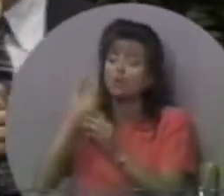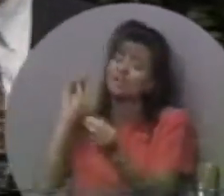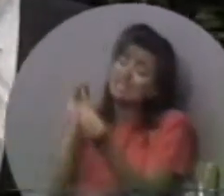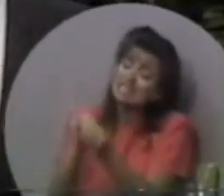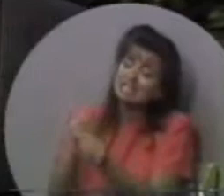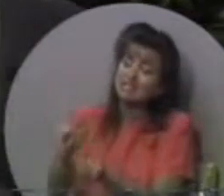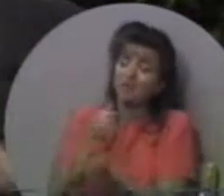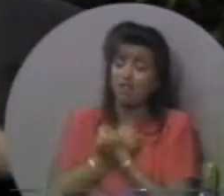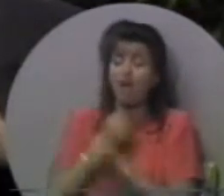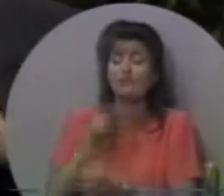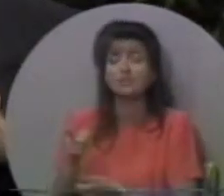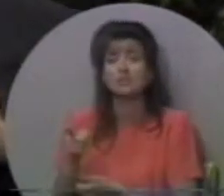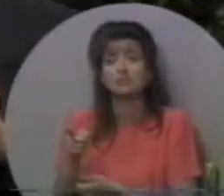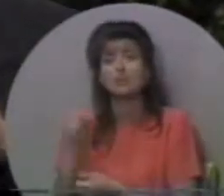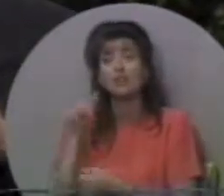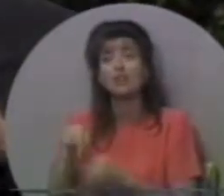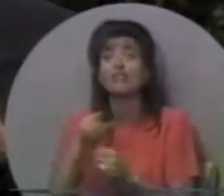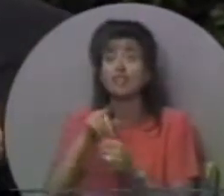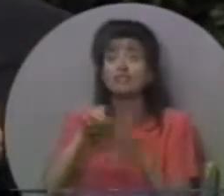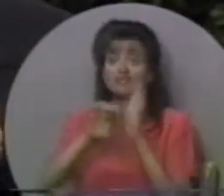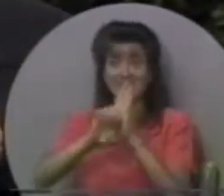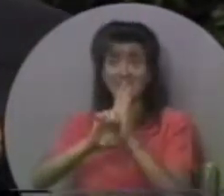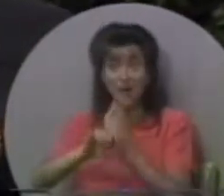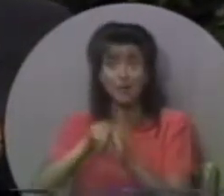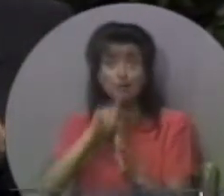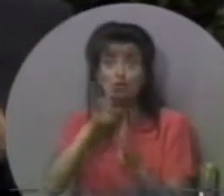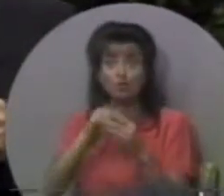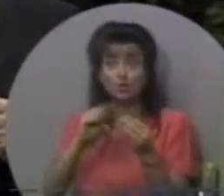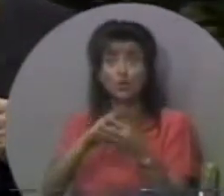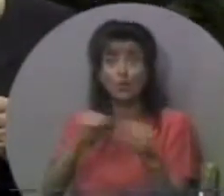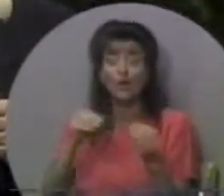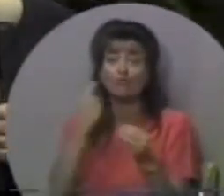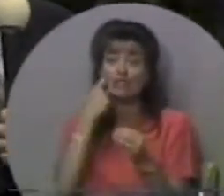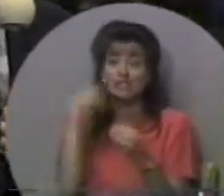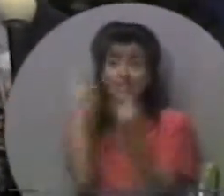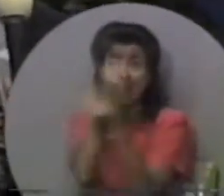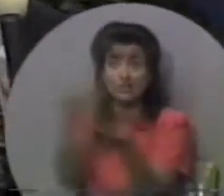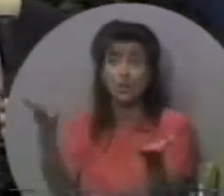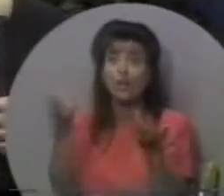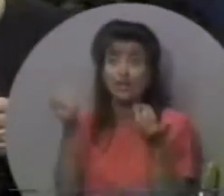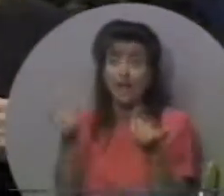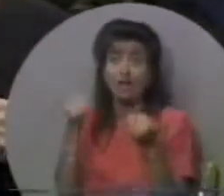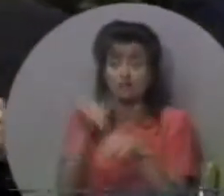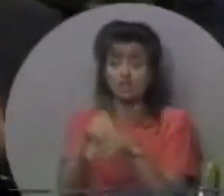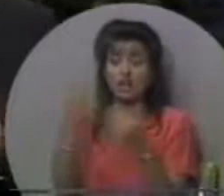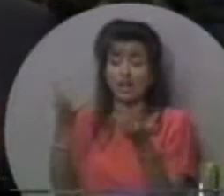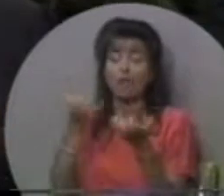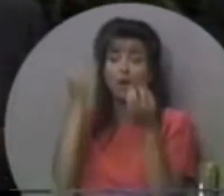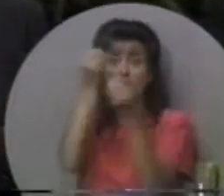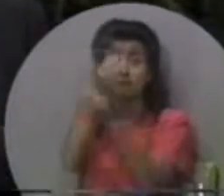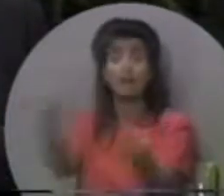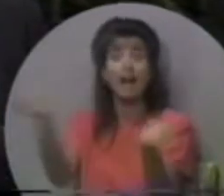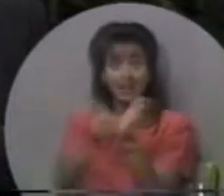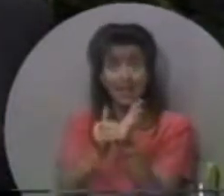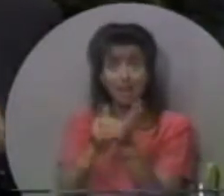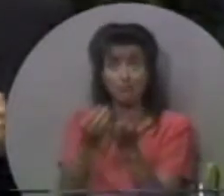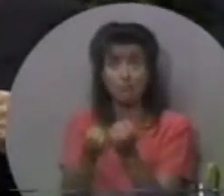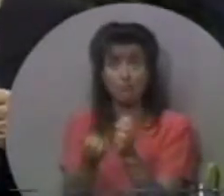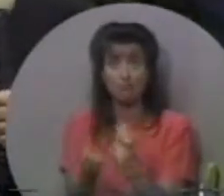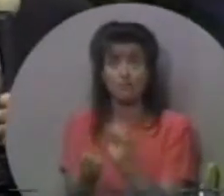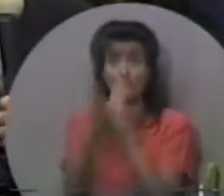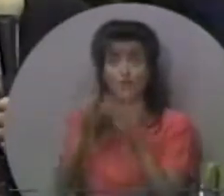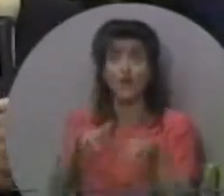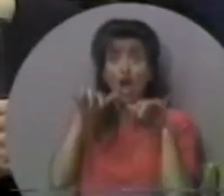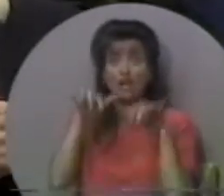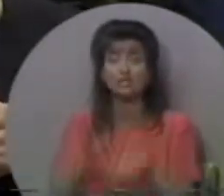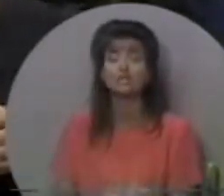що милість обняла би і поцілувала, і любила би його. Я давав вже цю ілюстрацію, хочу ще раз повторити перед цією